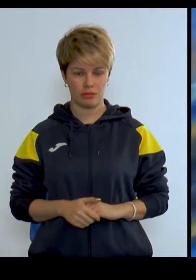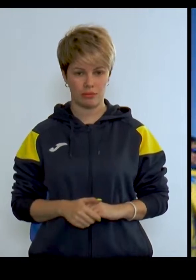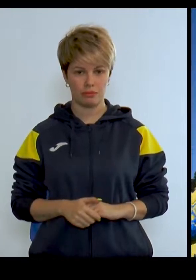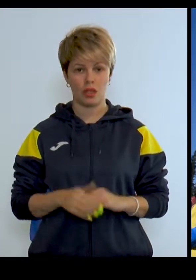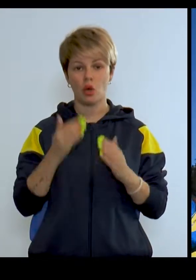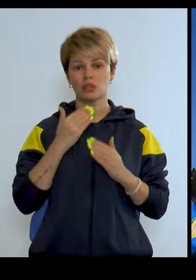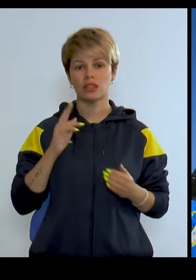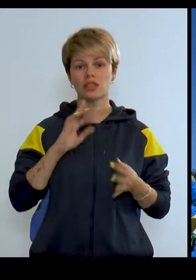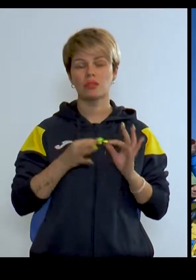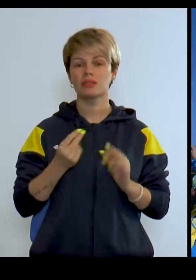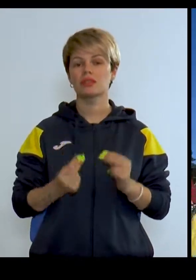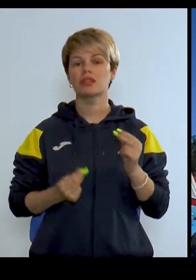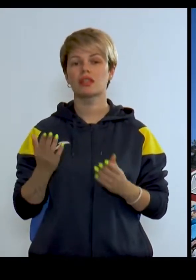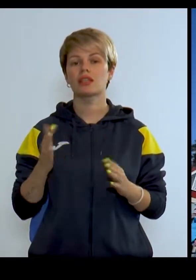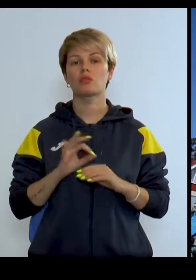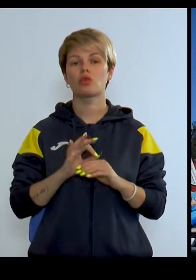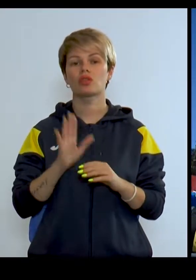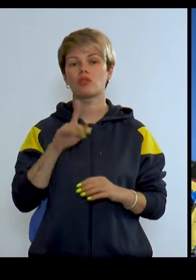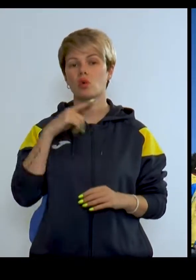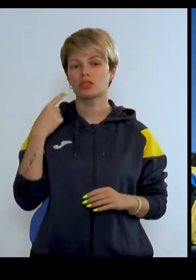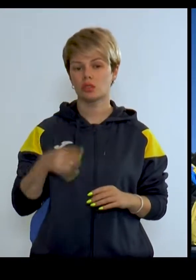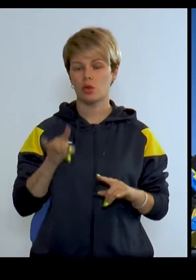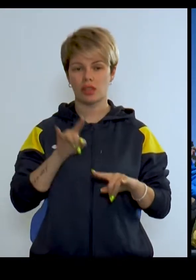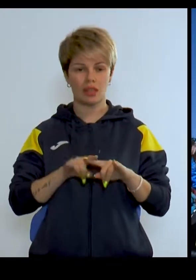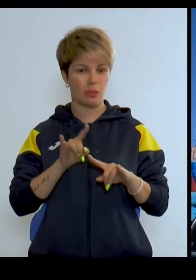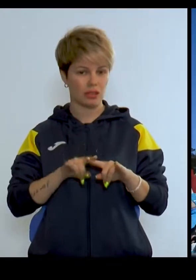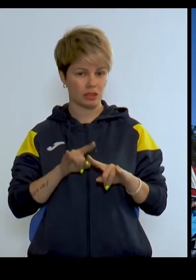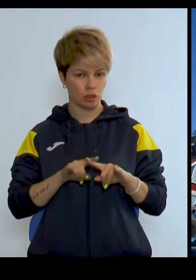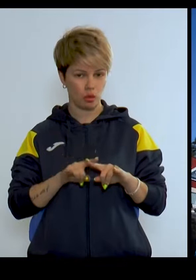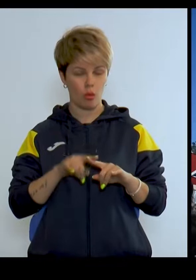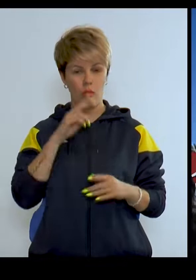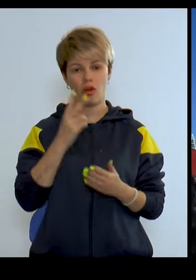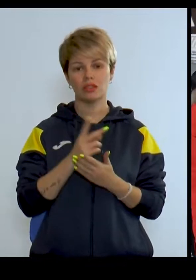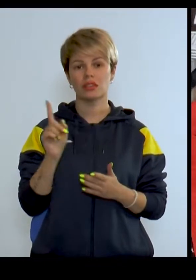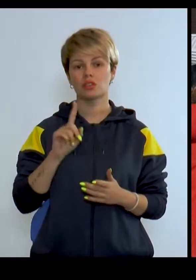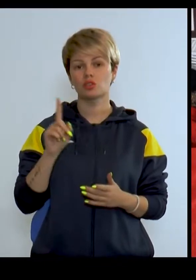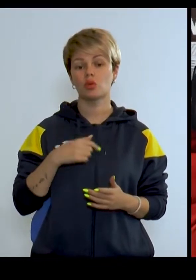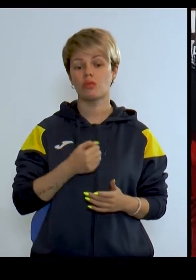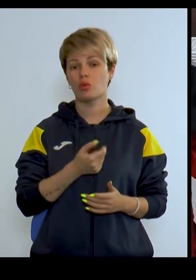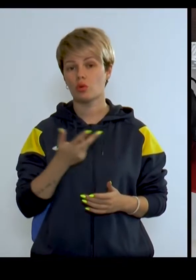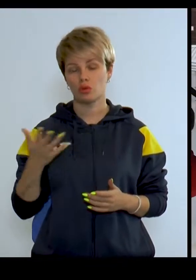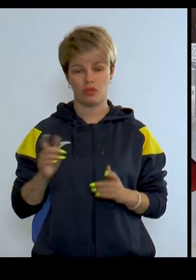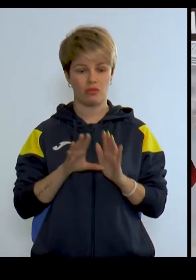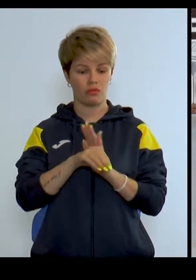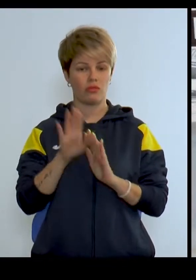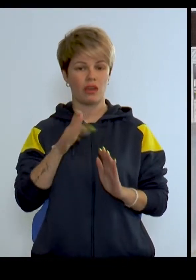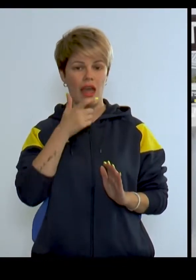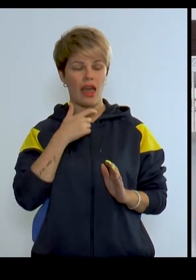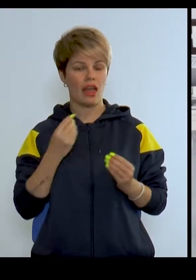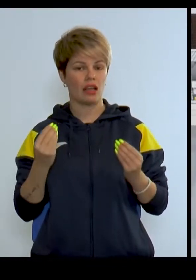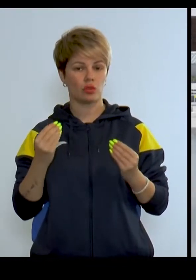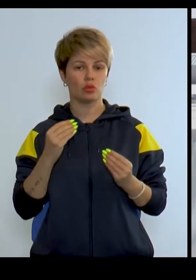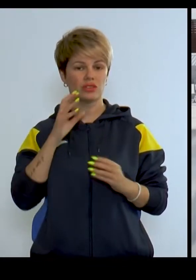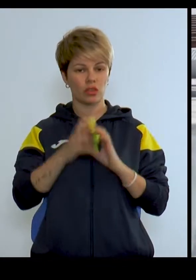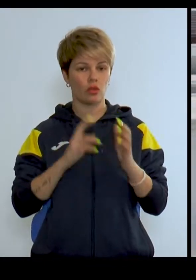Останні дефлімпійські ігри які проходили у російському Хантимансійську показали, що ми входимо в еліту світового